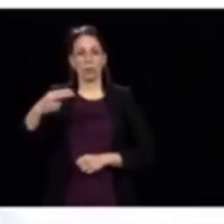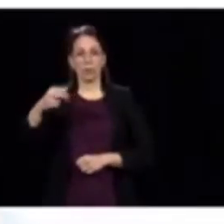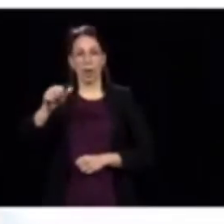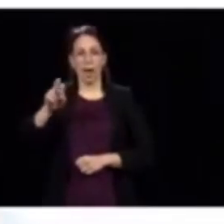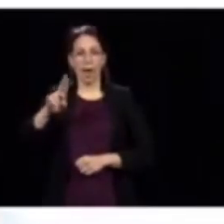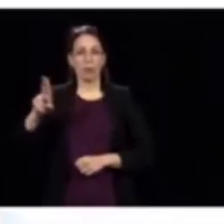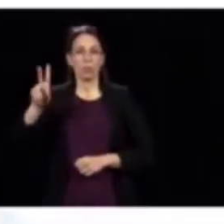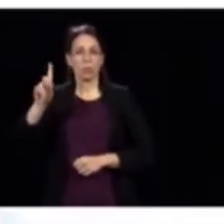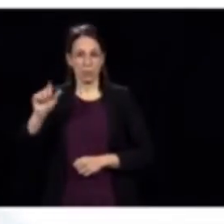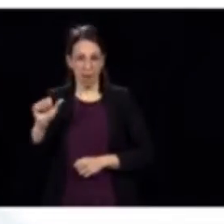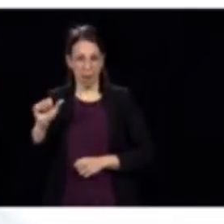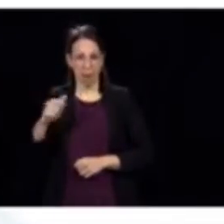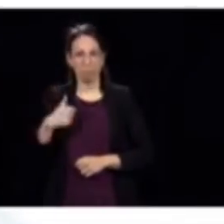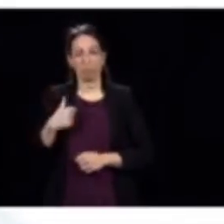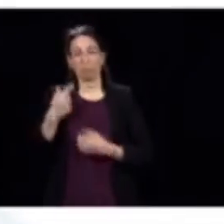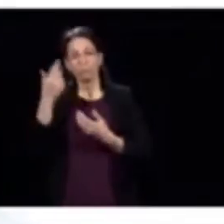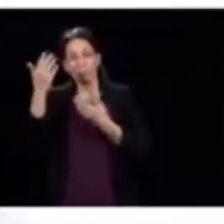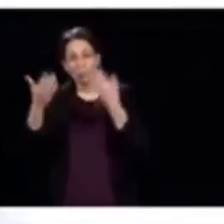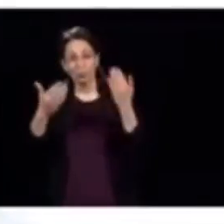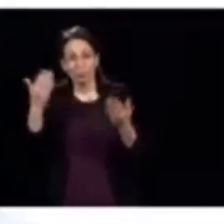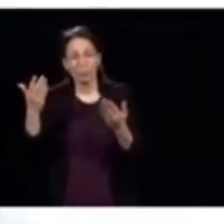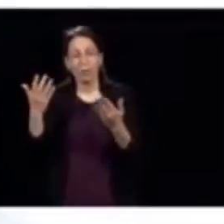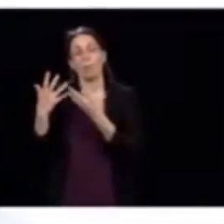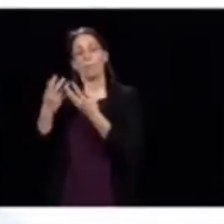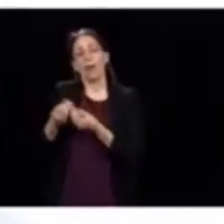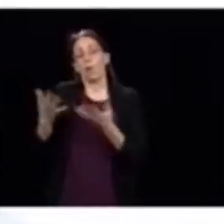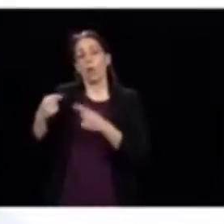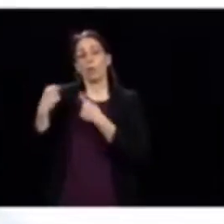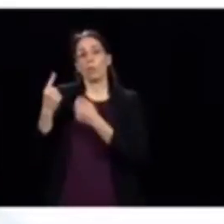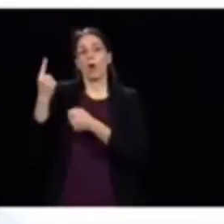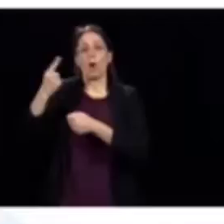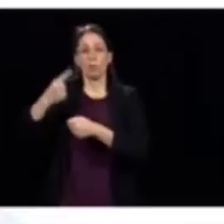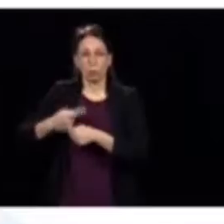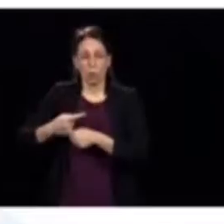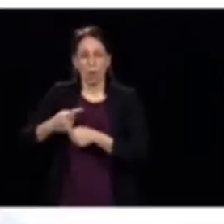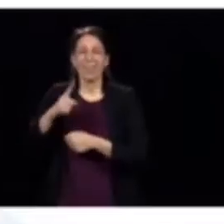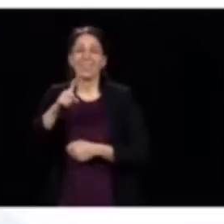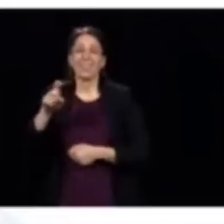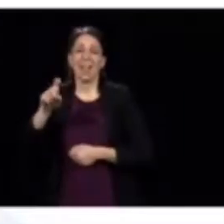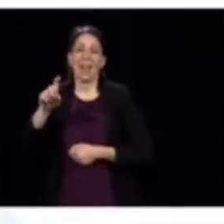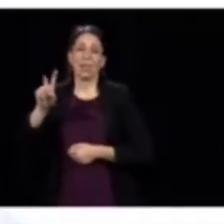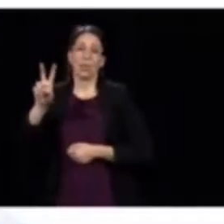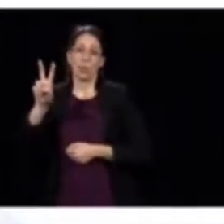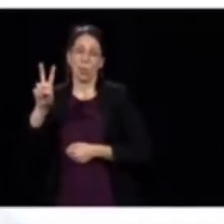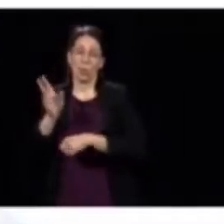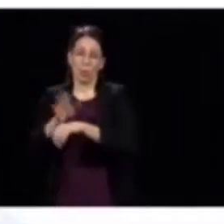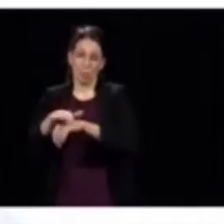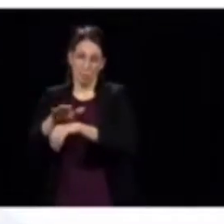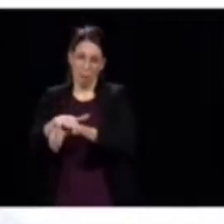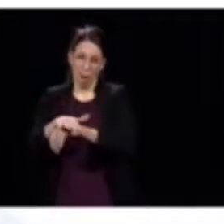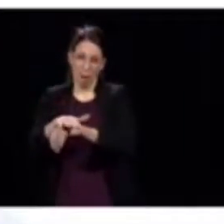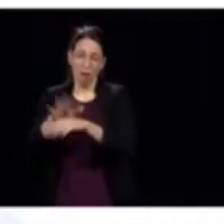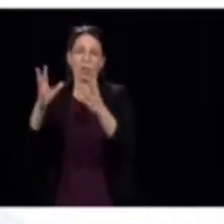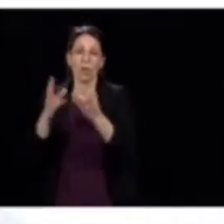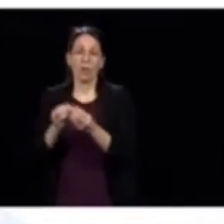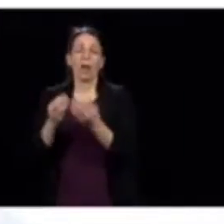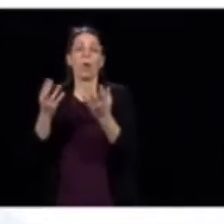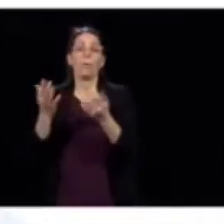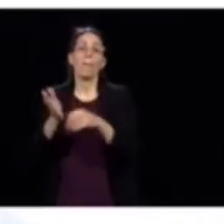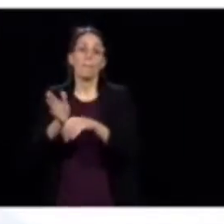commence avec le bilan de la journée. Malheureusement, on a 102 nouveaux décès, donc un total de 1041.